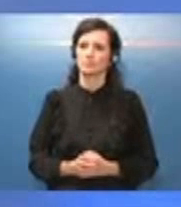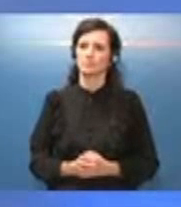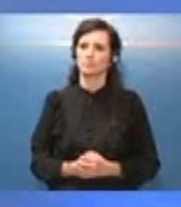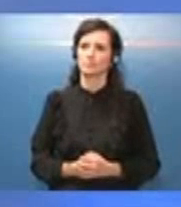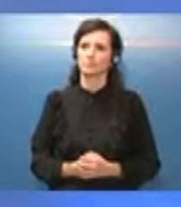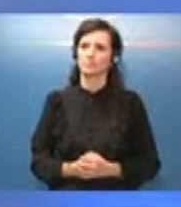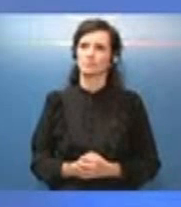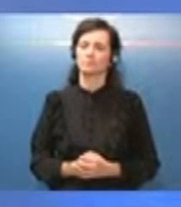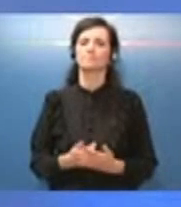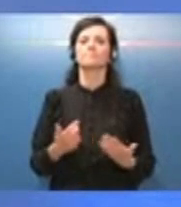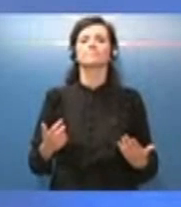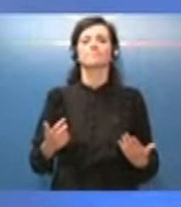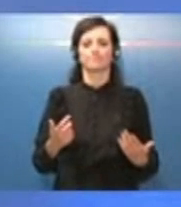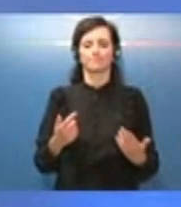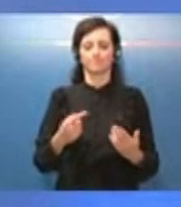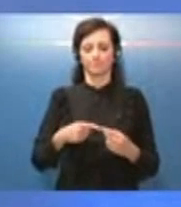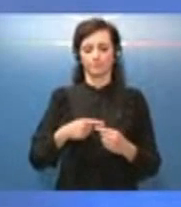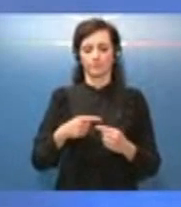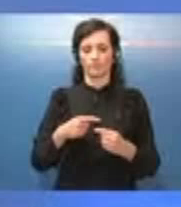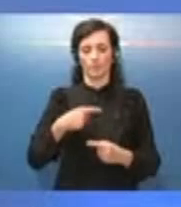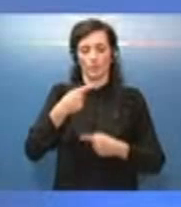la successione è anche questa